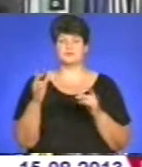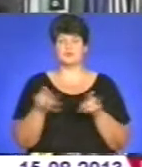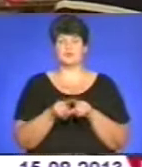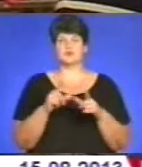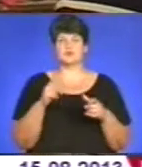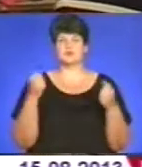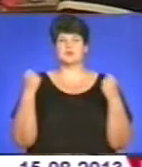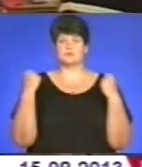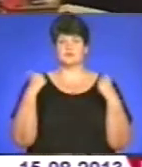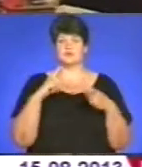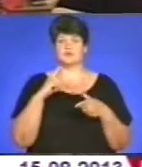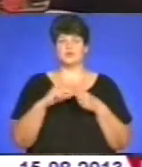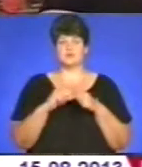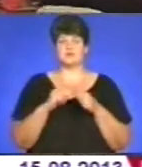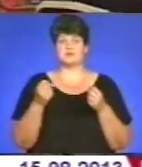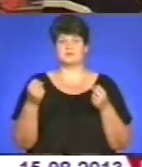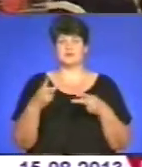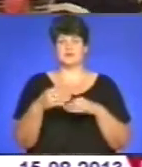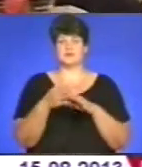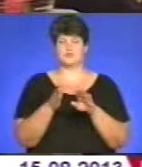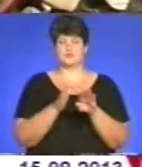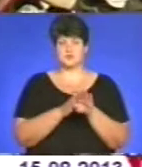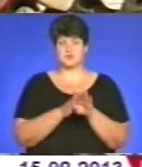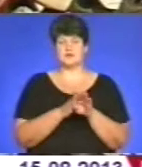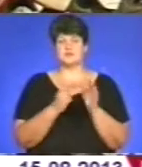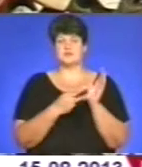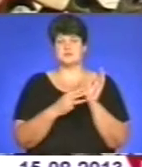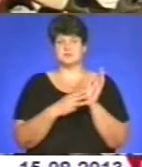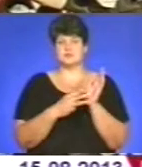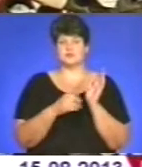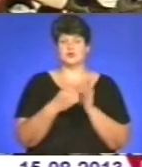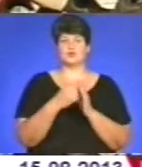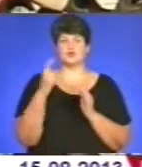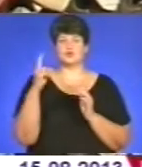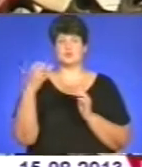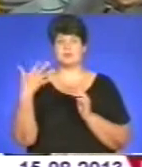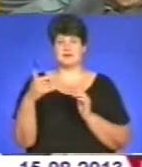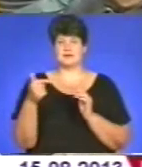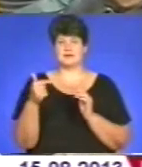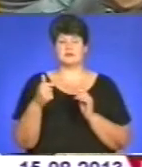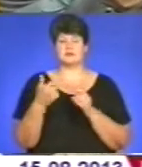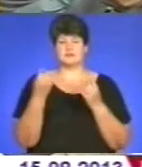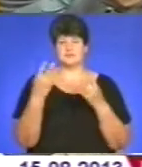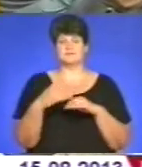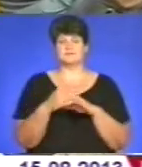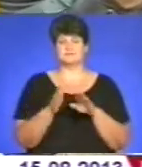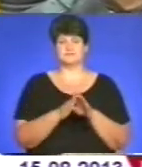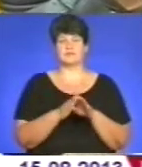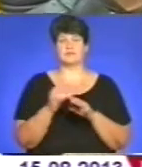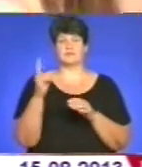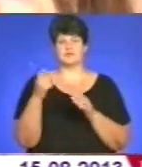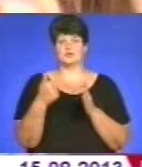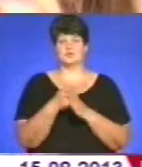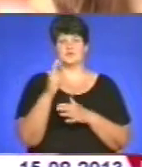спеціальне взуття. Ціна на кросівки варіює від 80 до 150 гривень. На класичне дитяче взуття – від 100 до 200